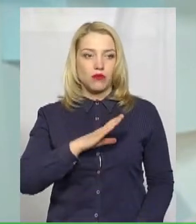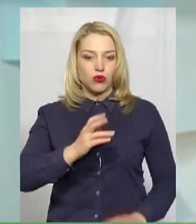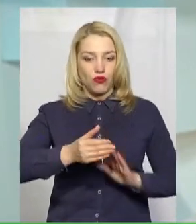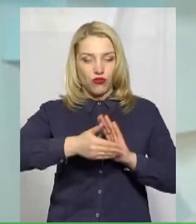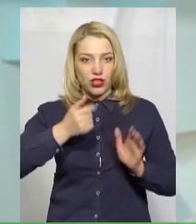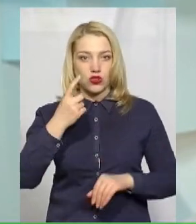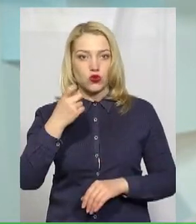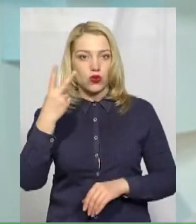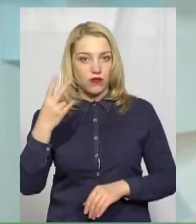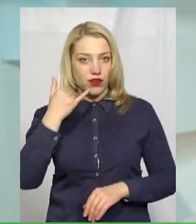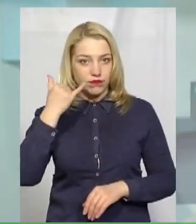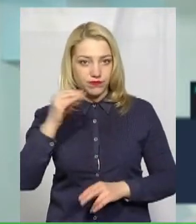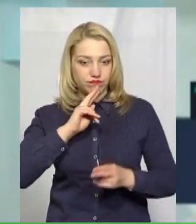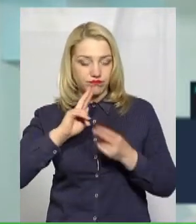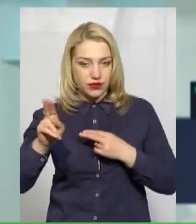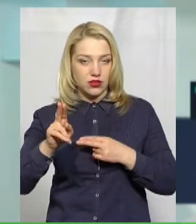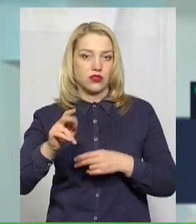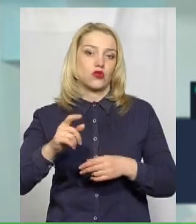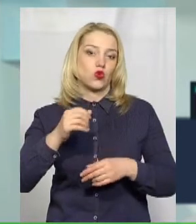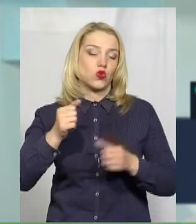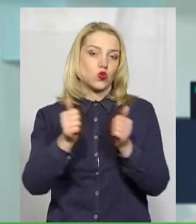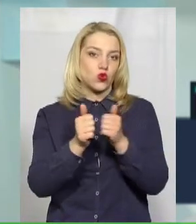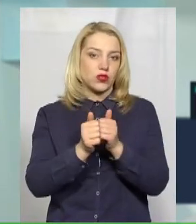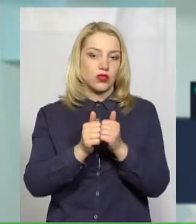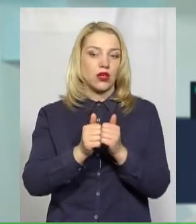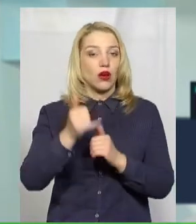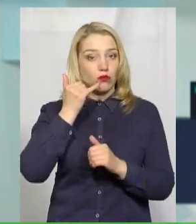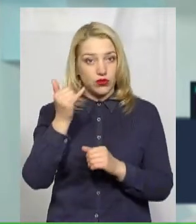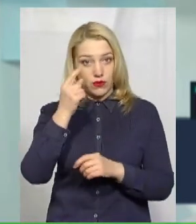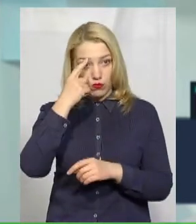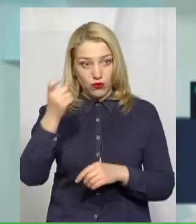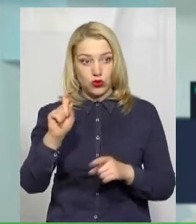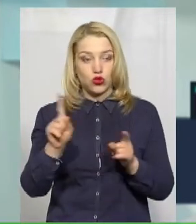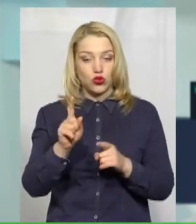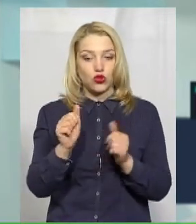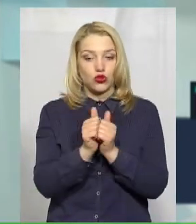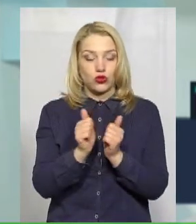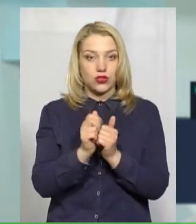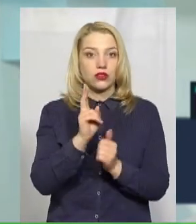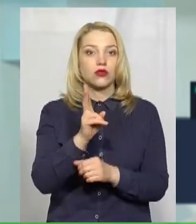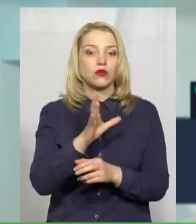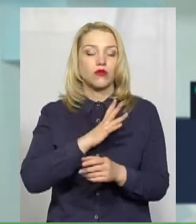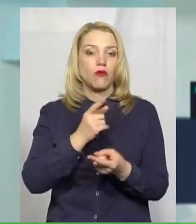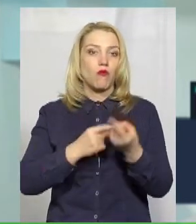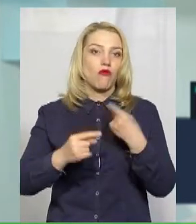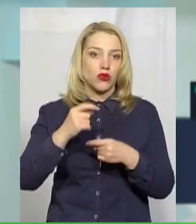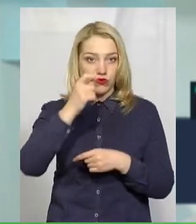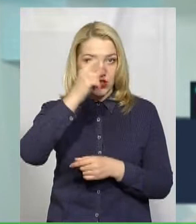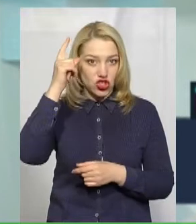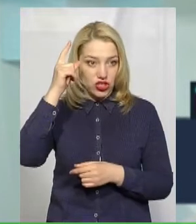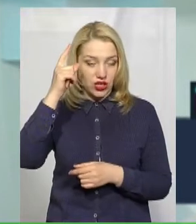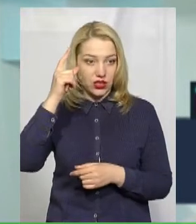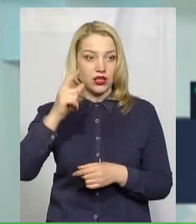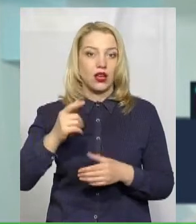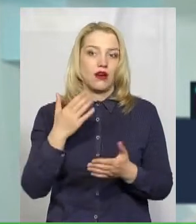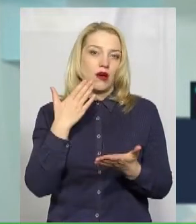лінію 102 про те, що сусід позвонив та повідомив, що його сусід, який повернувся, ймовірно, з Чехії, можливо,